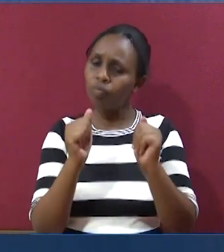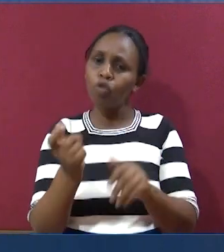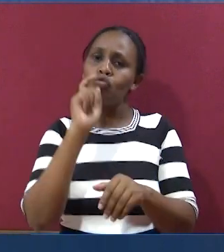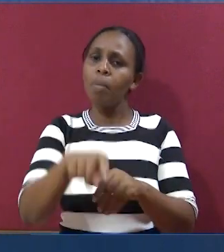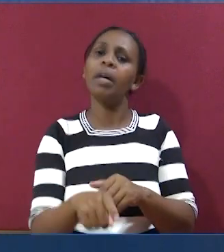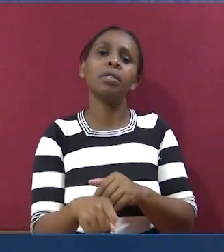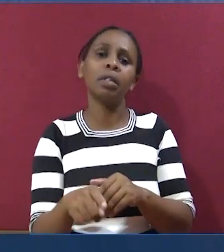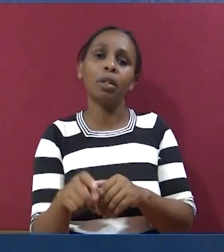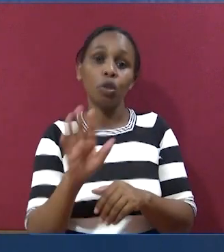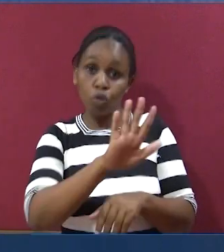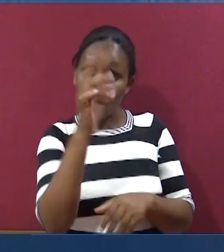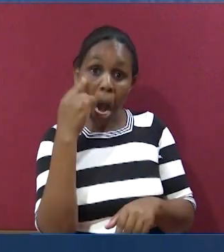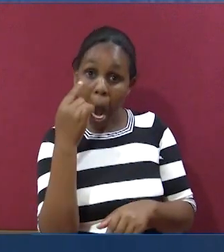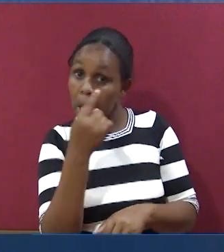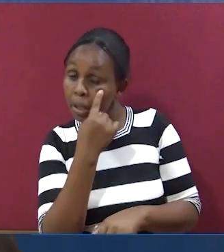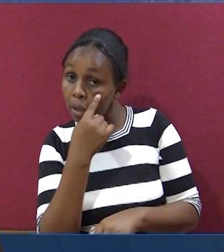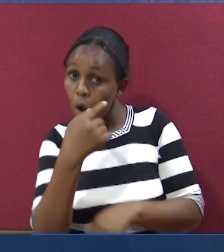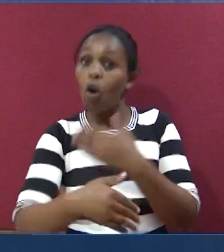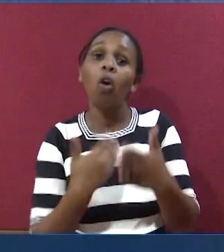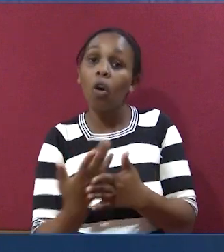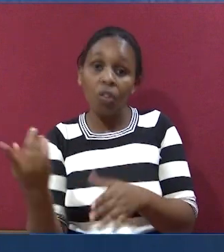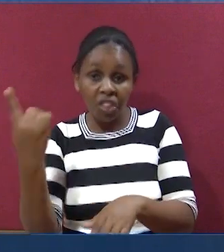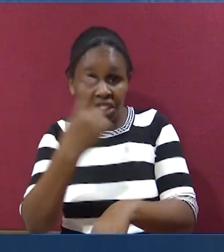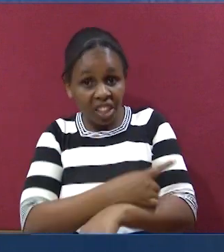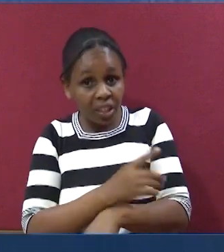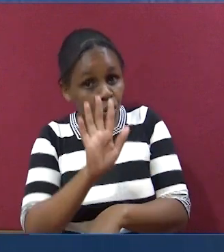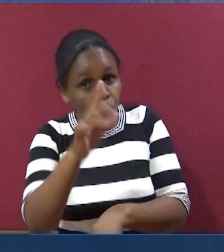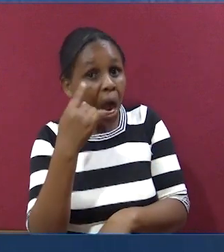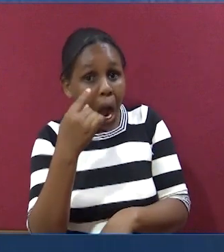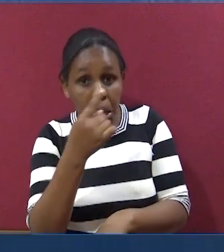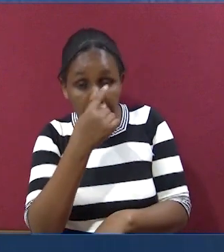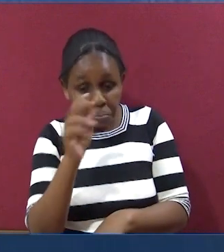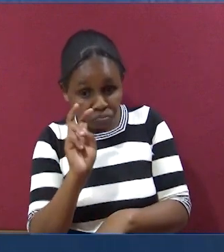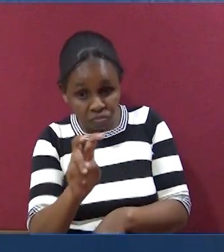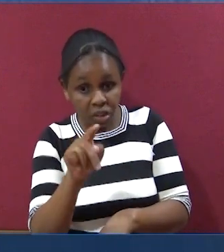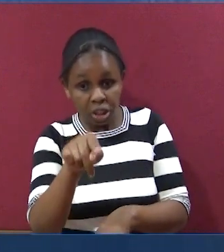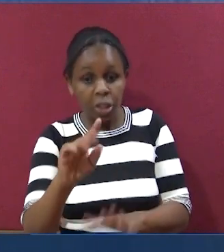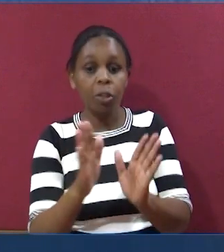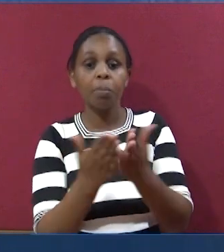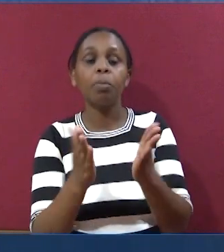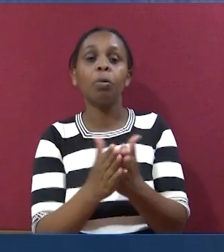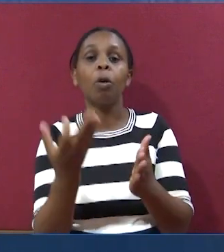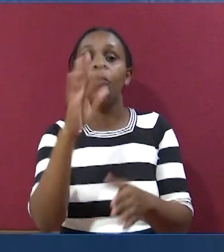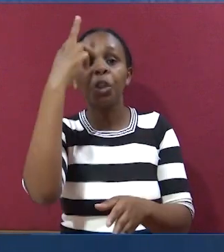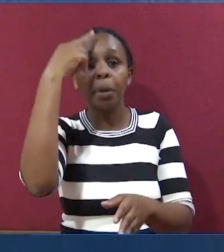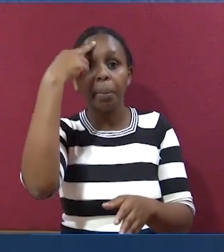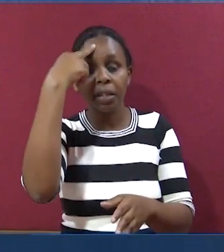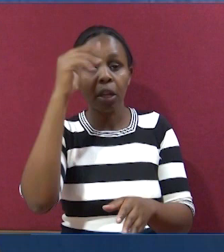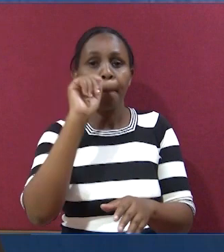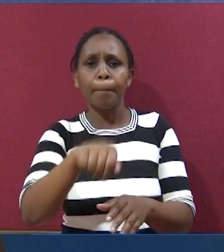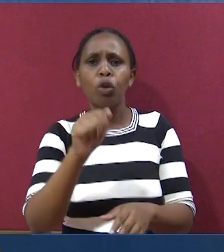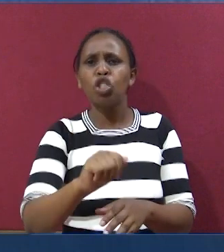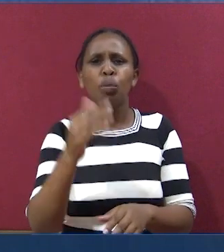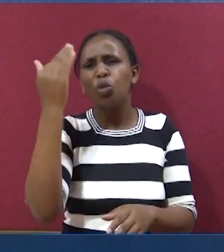ukiitaji guvu. Lazima macho yako, lazima kila siku, macho yako yaeleke katika kitabu